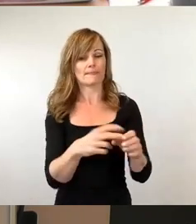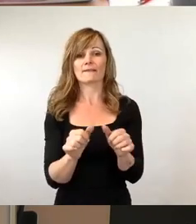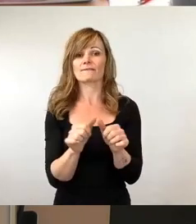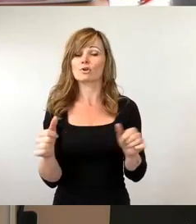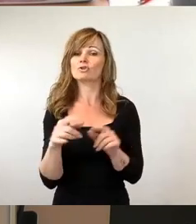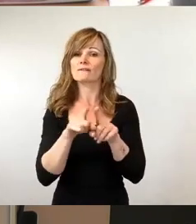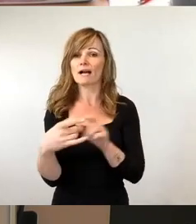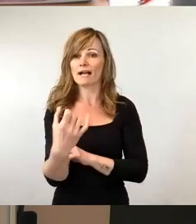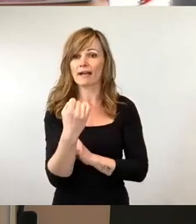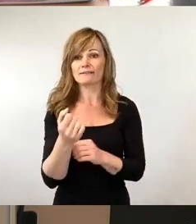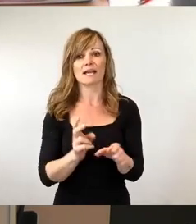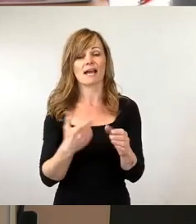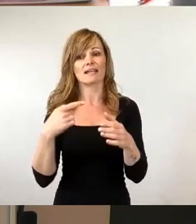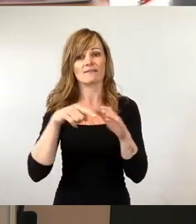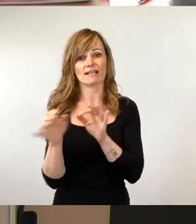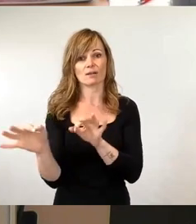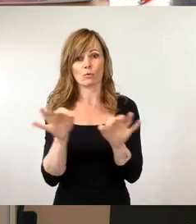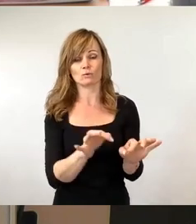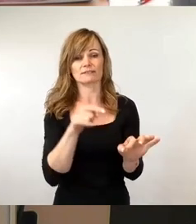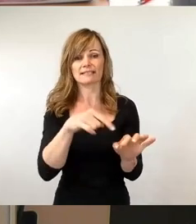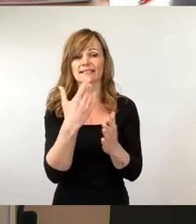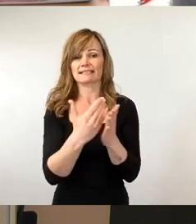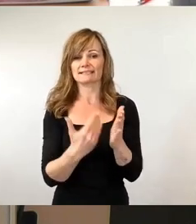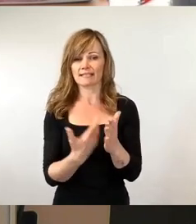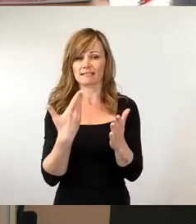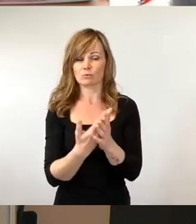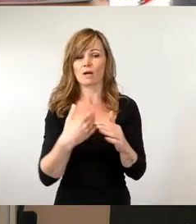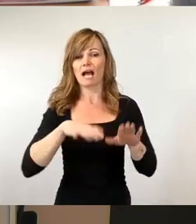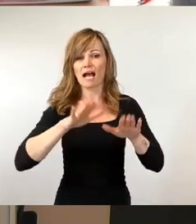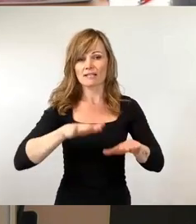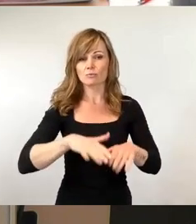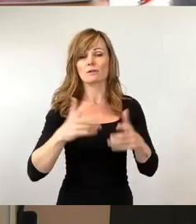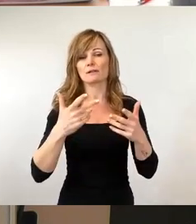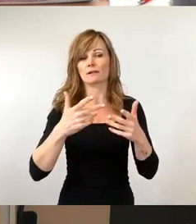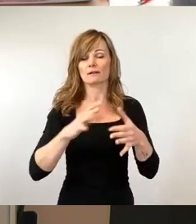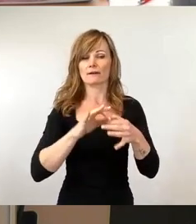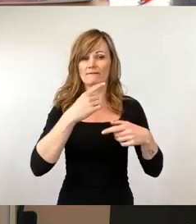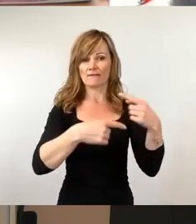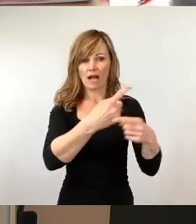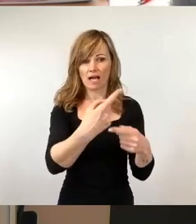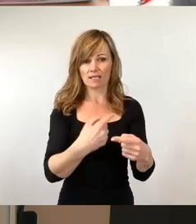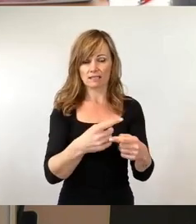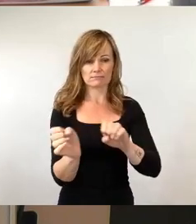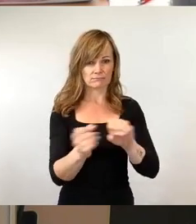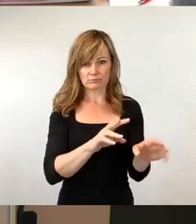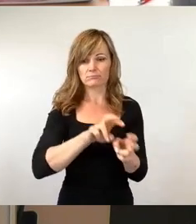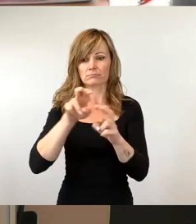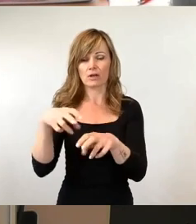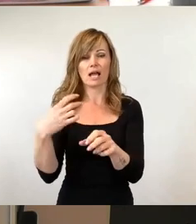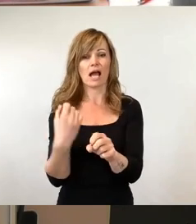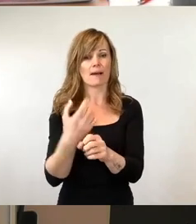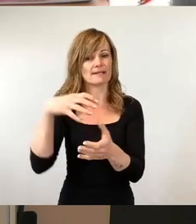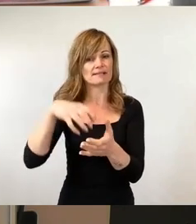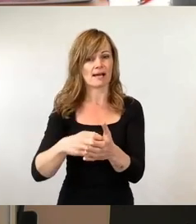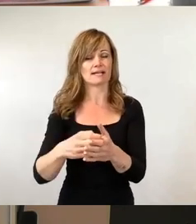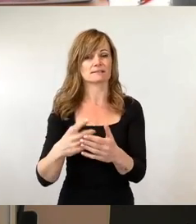ermöglicht, raus aus dem Asylverfahren, rein in die Arbeitsmarktzuwanderung. Es wurde ein Job-Turbo auf den